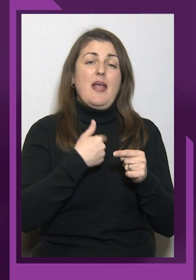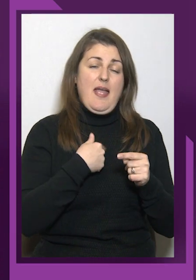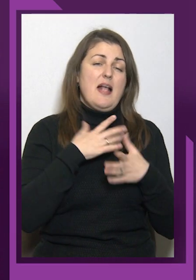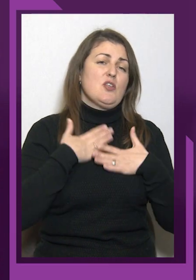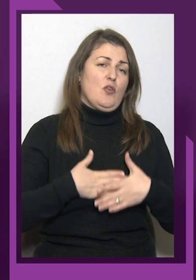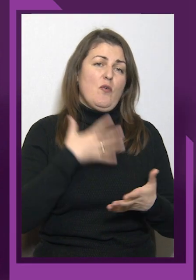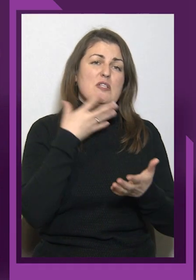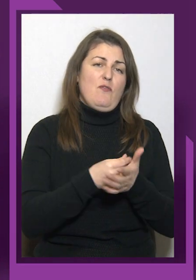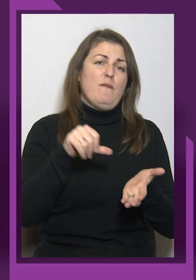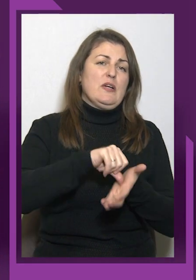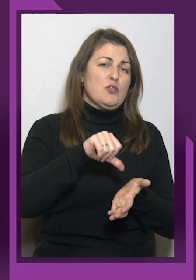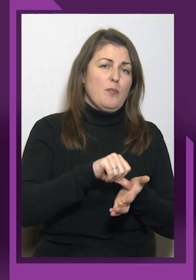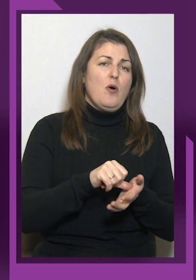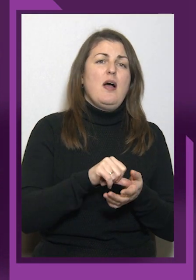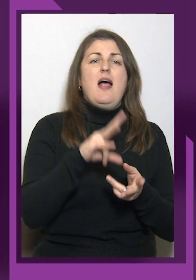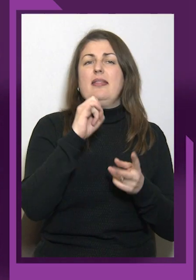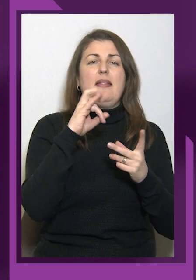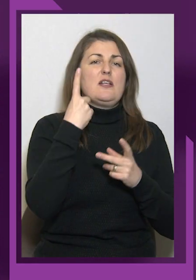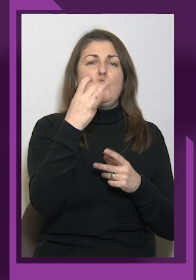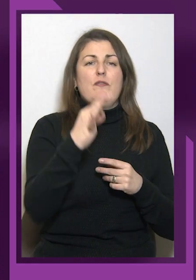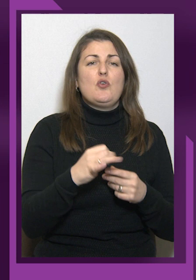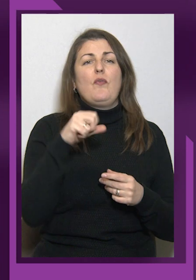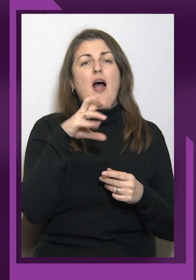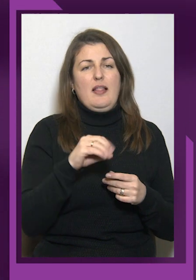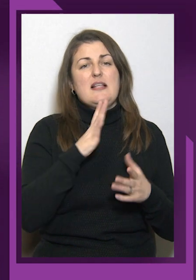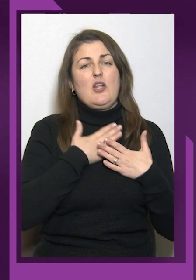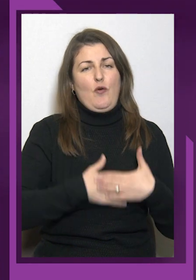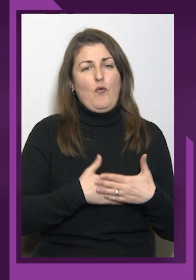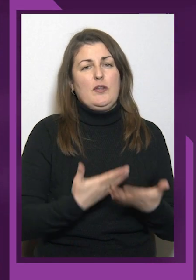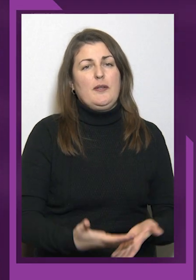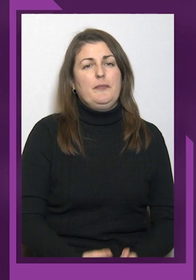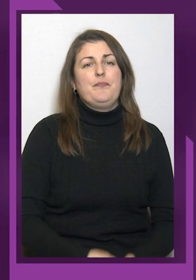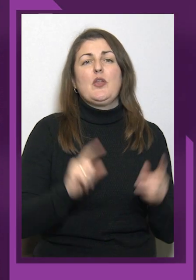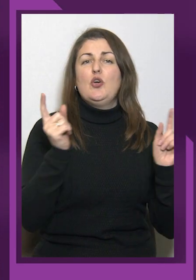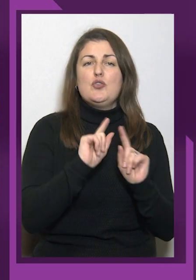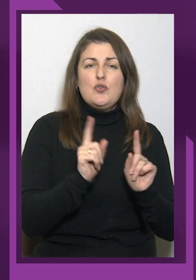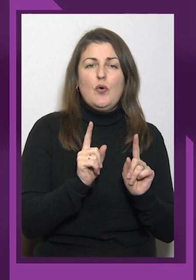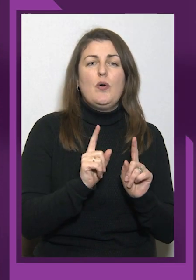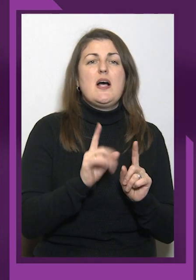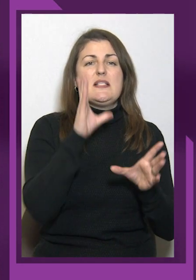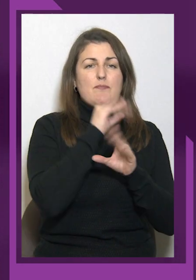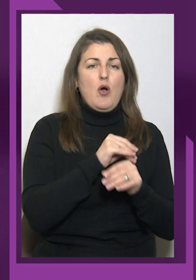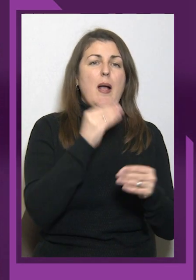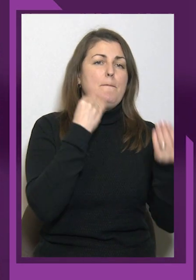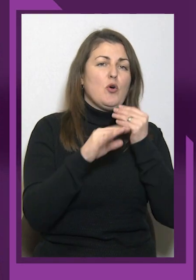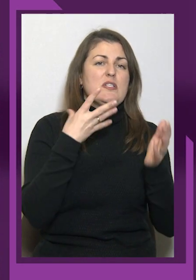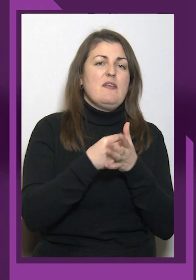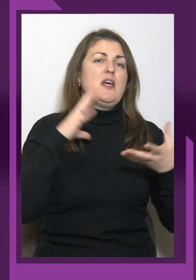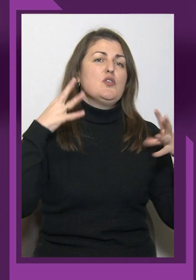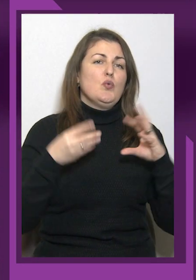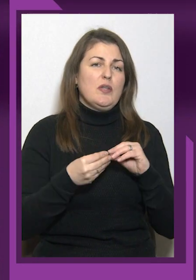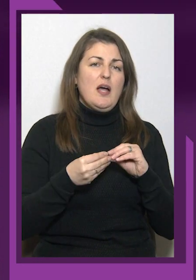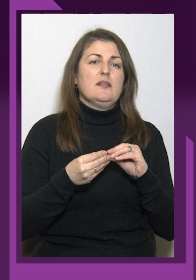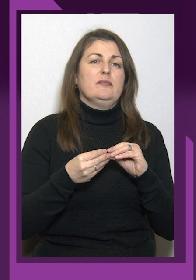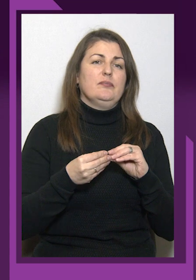задоволена, що змогла покращити свій результат минулого року. Це і Паралімпійські